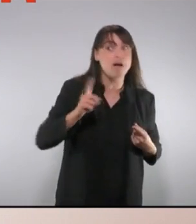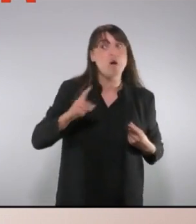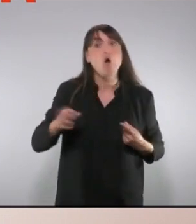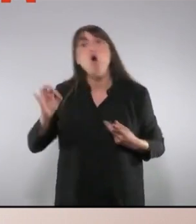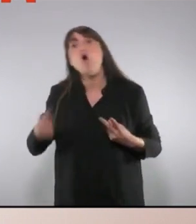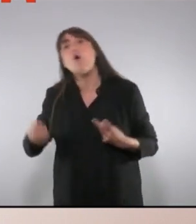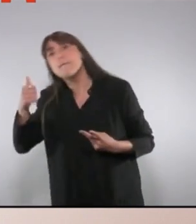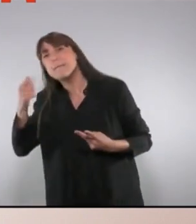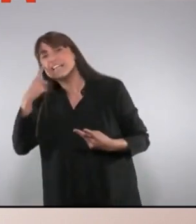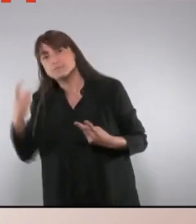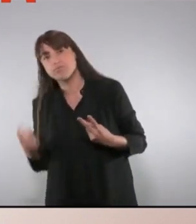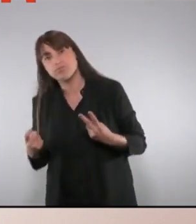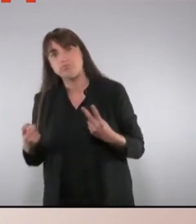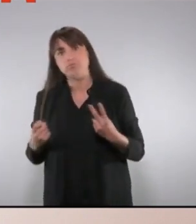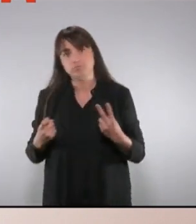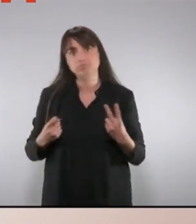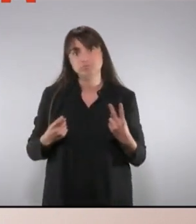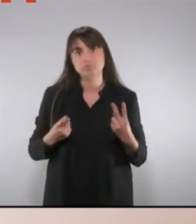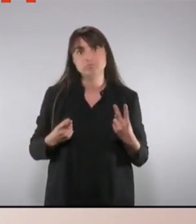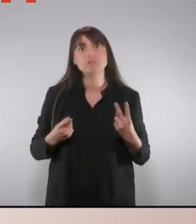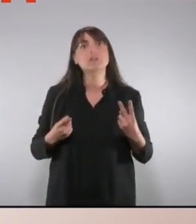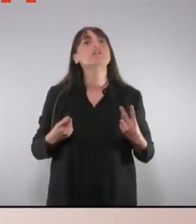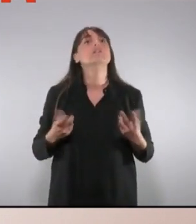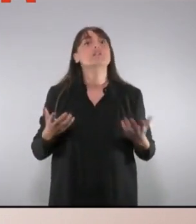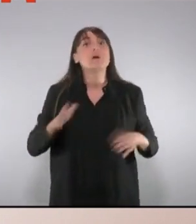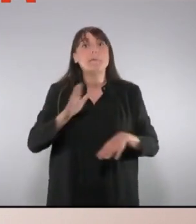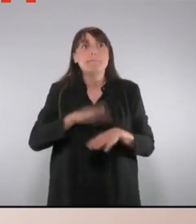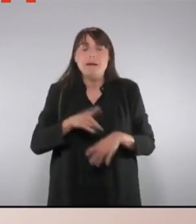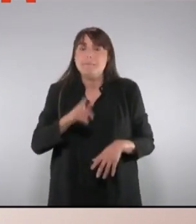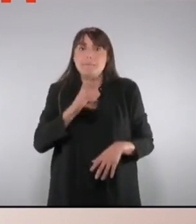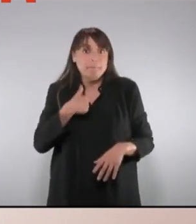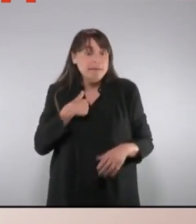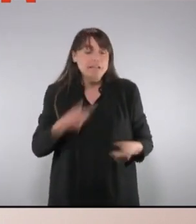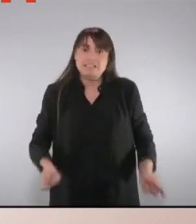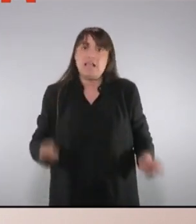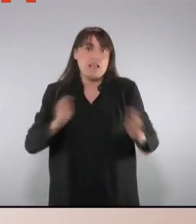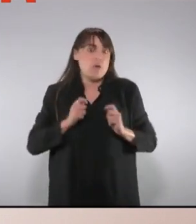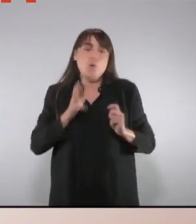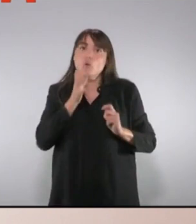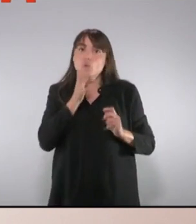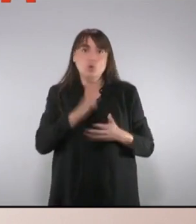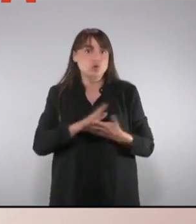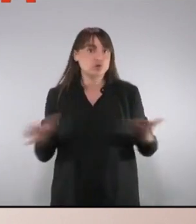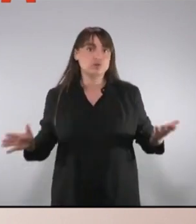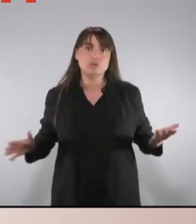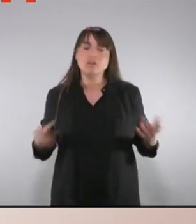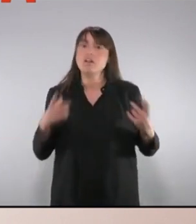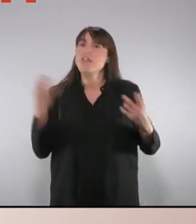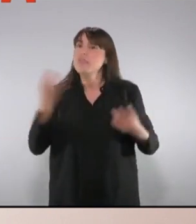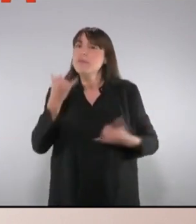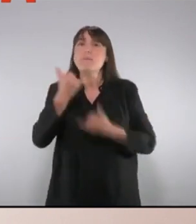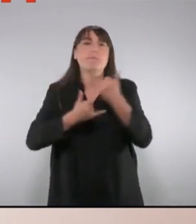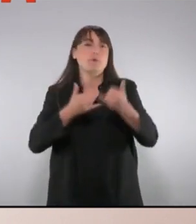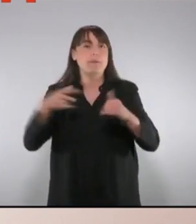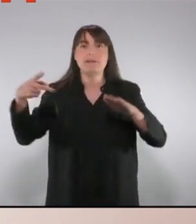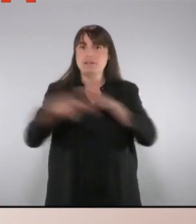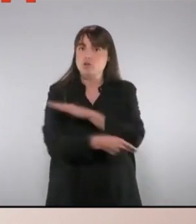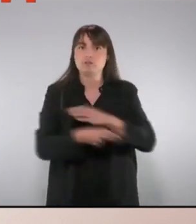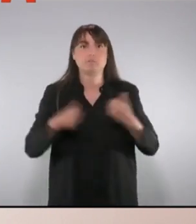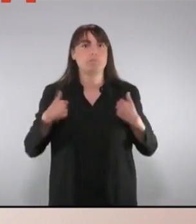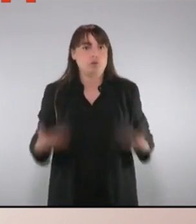nosaltres, una espiral que porta al desastre i sens dubte una dinàmica que cal tallar d'arrel el més aviat possible. Gràcies.